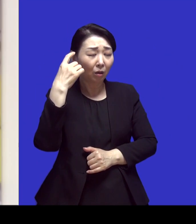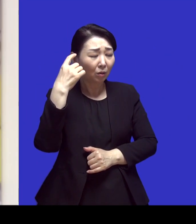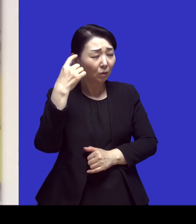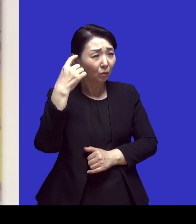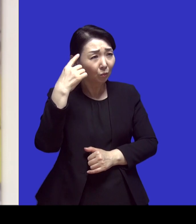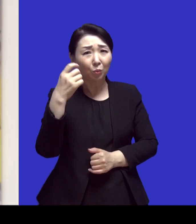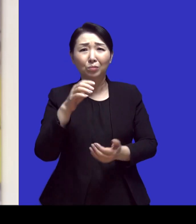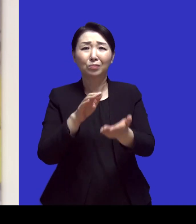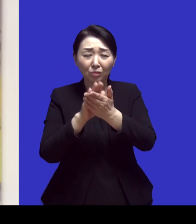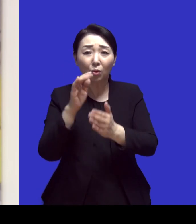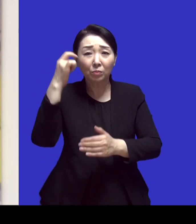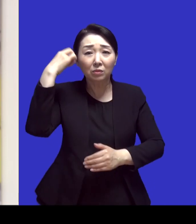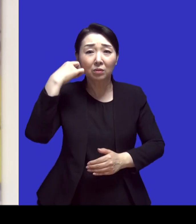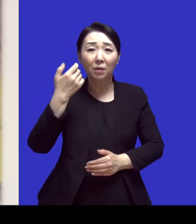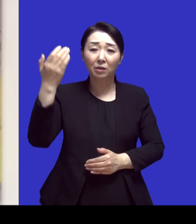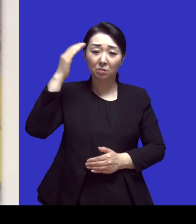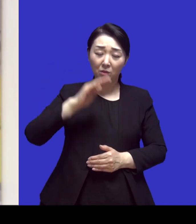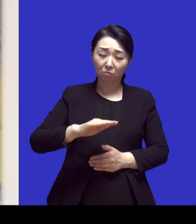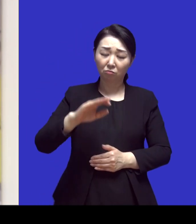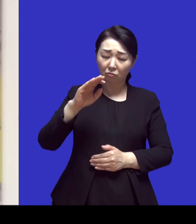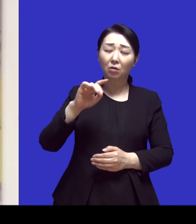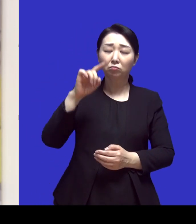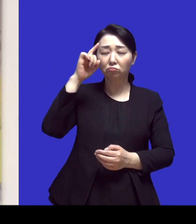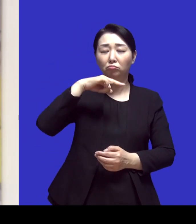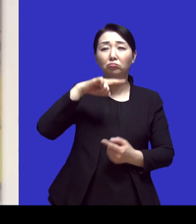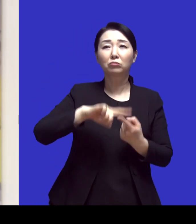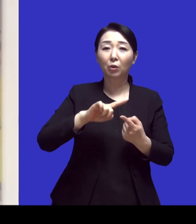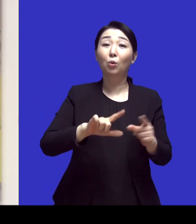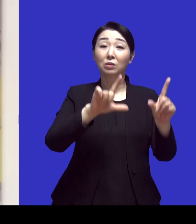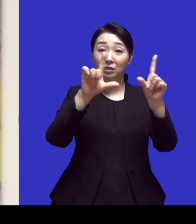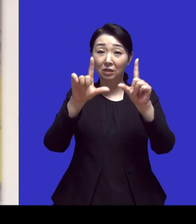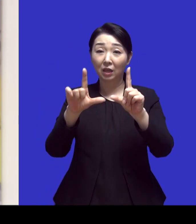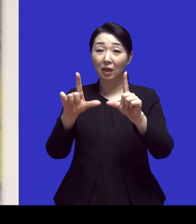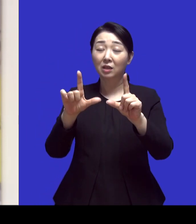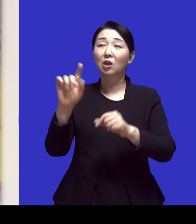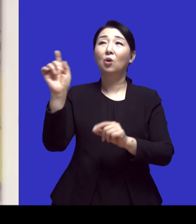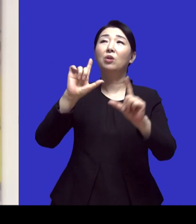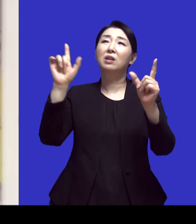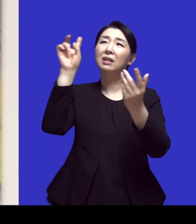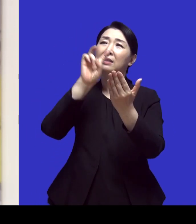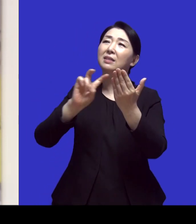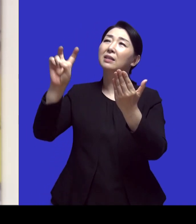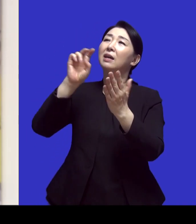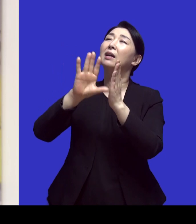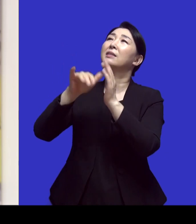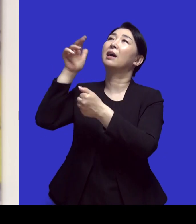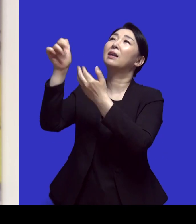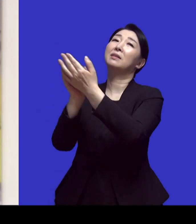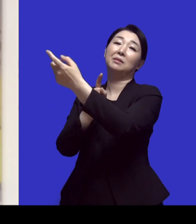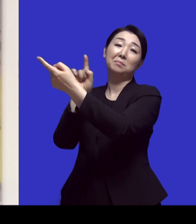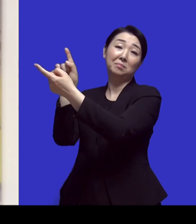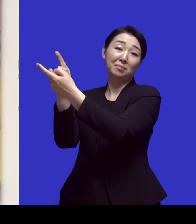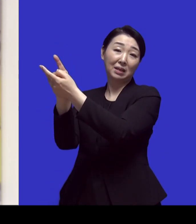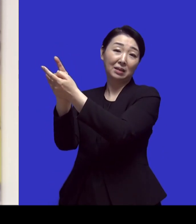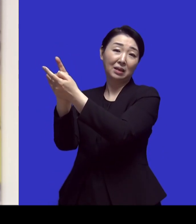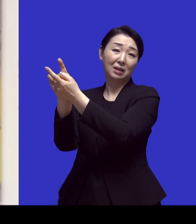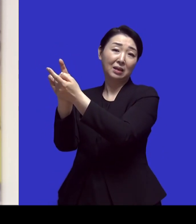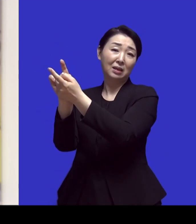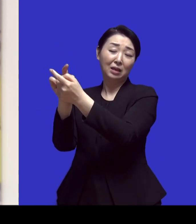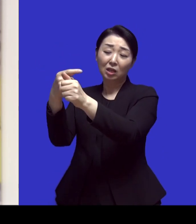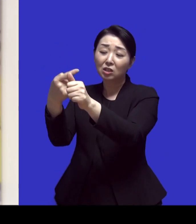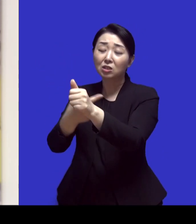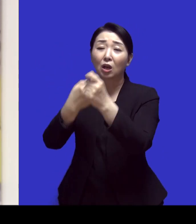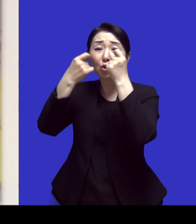그렇게 저도 지내다가 어느 날 찬양 가운데 하나님을 만나게 됐죠 네 네 그냥 눈물 나고